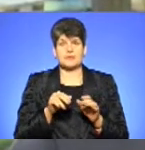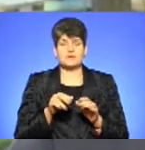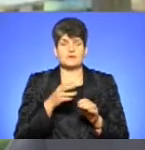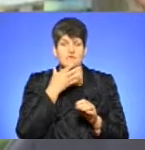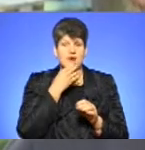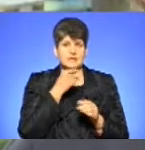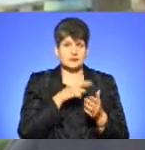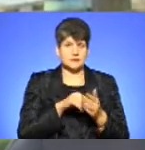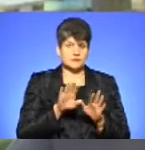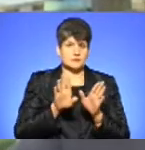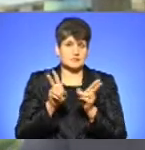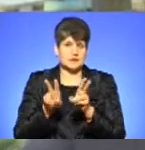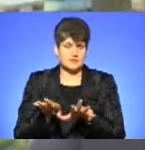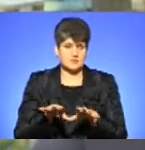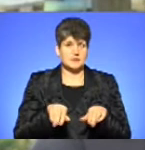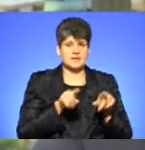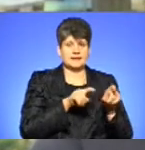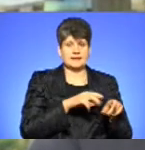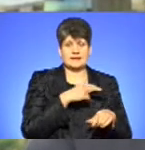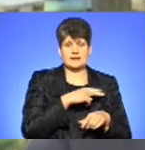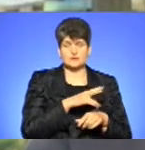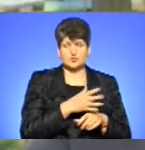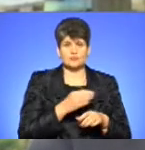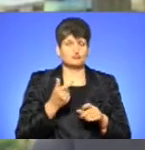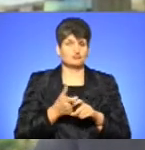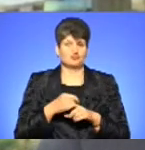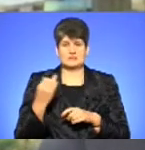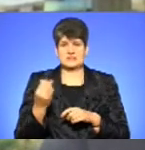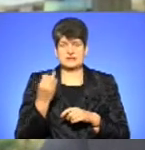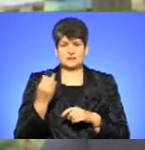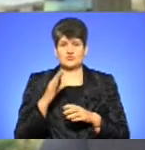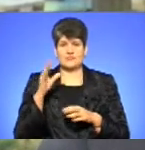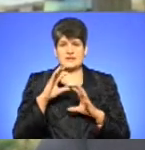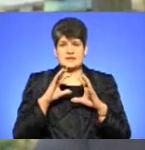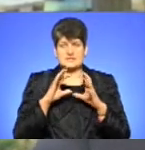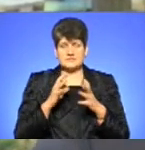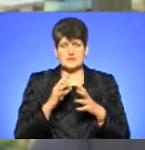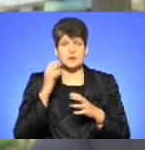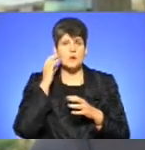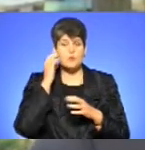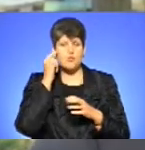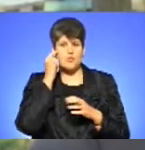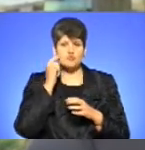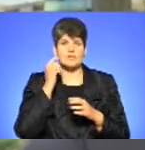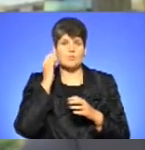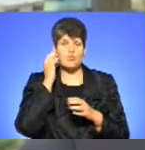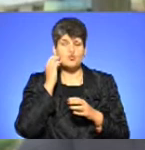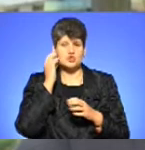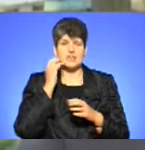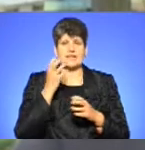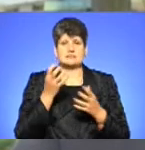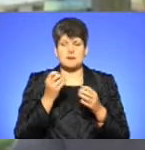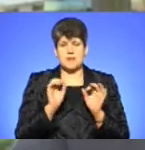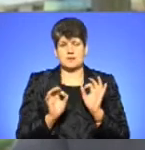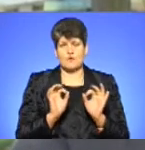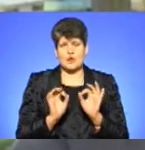літературу. дуже цікаво, якщо весь світ все-таки намагається Пушкина сприймати в оригіналі, там Лєрмонтова і так